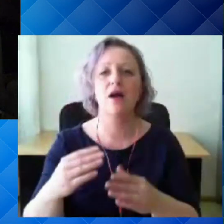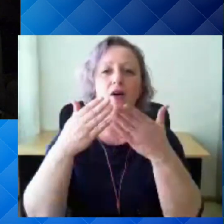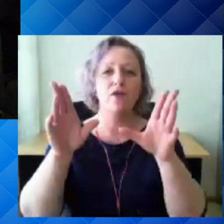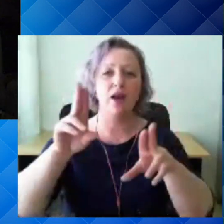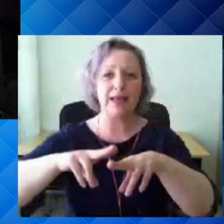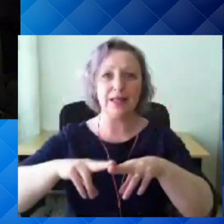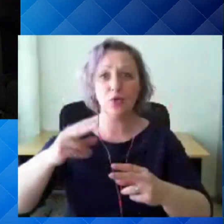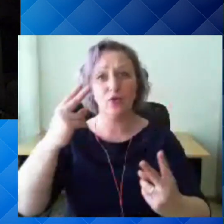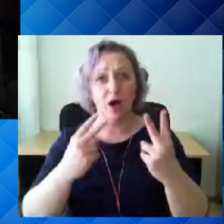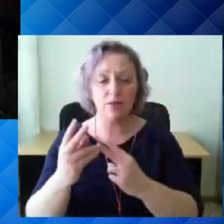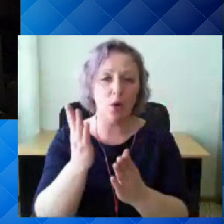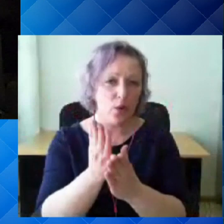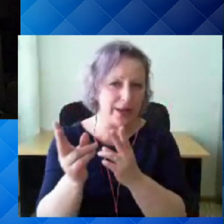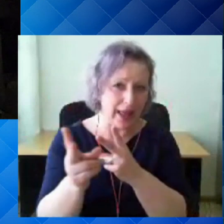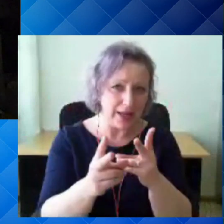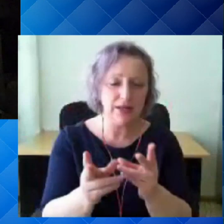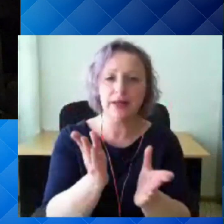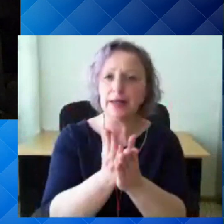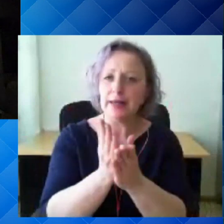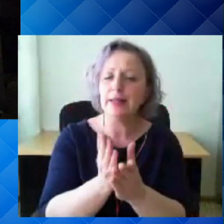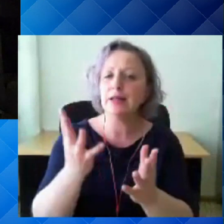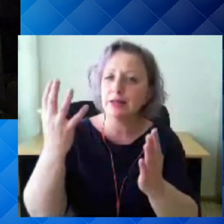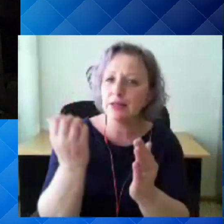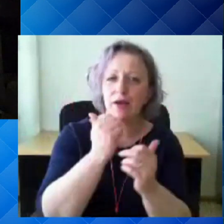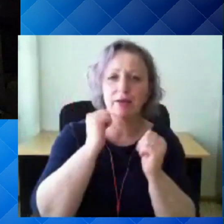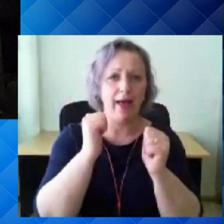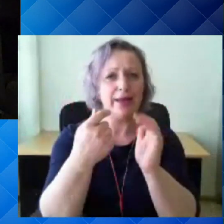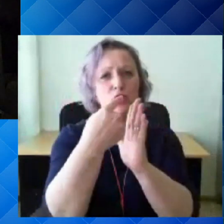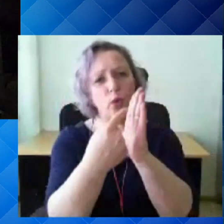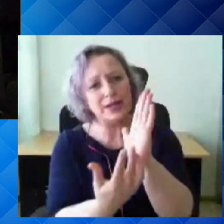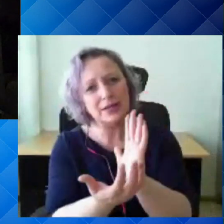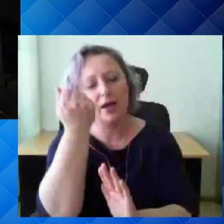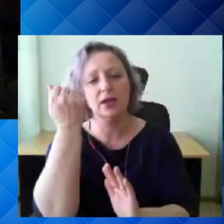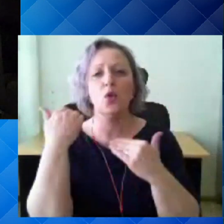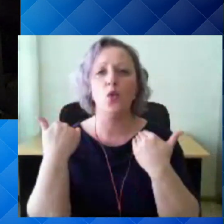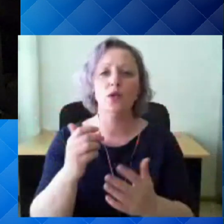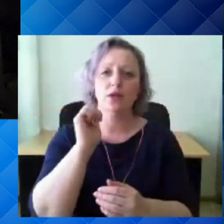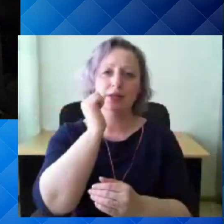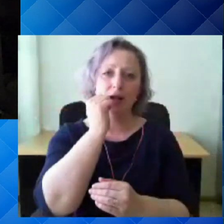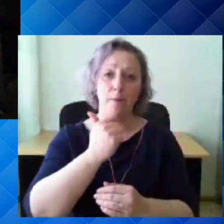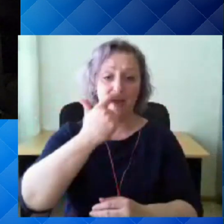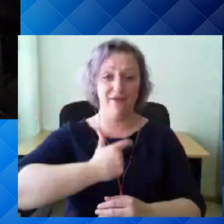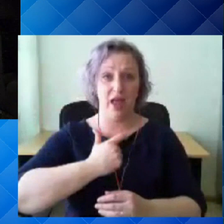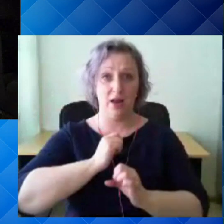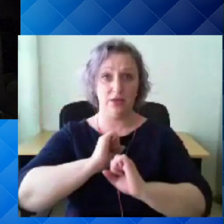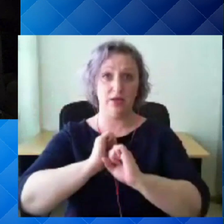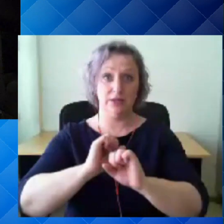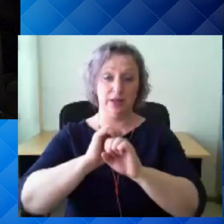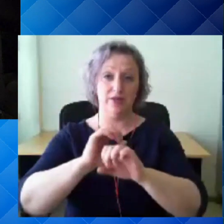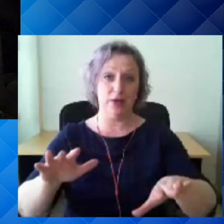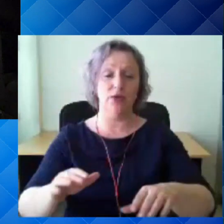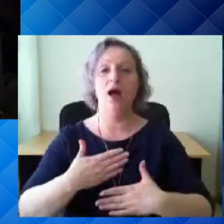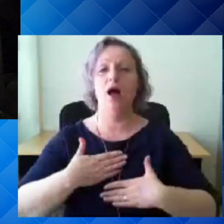Aitäh! kindlasti said häid juhiseid, kuidas end igapäevaselt kaitsta viiruse eest.